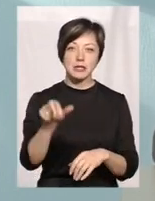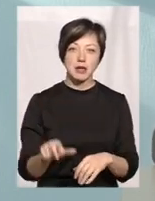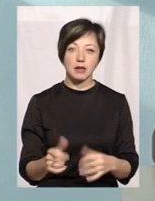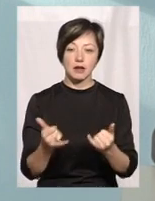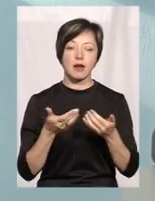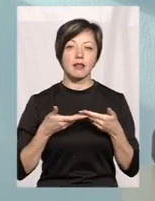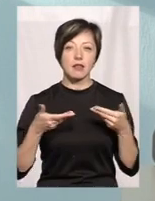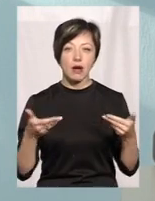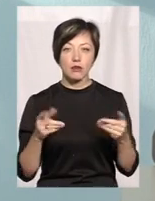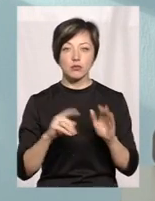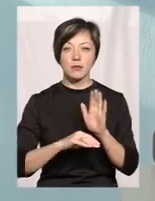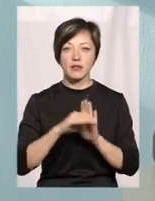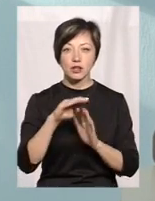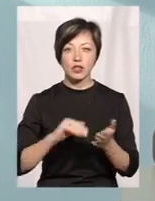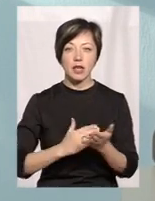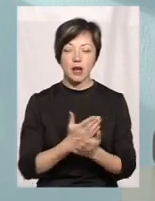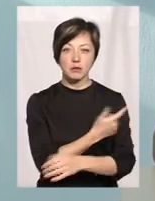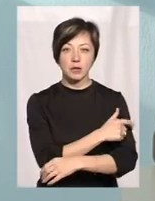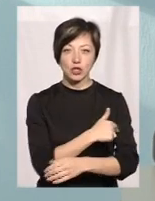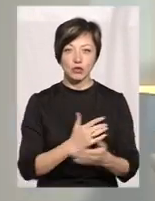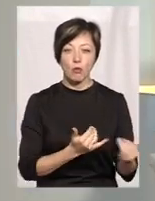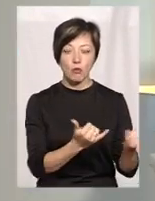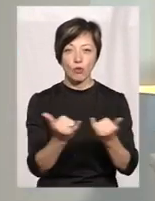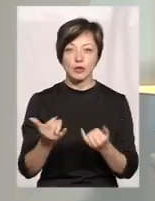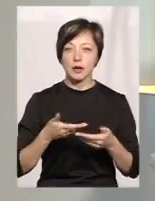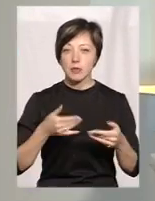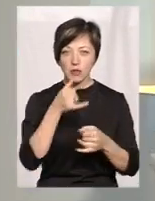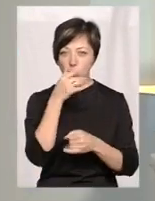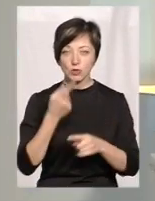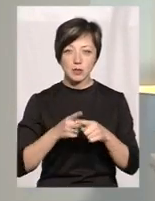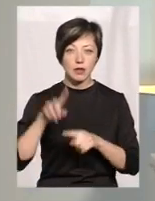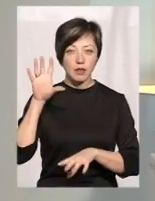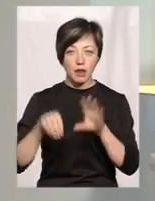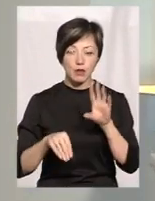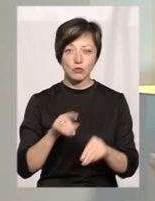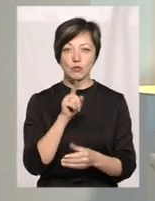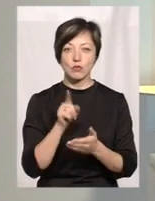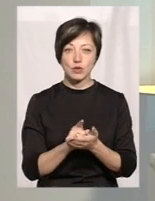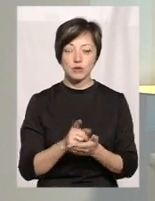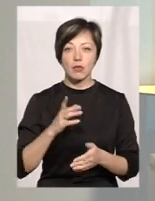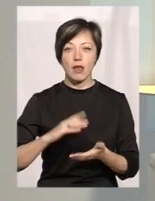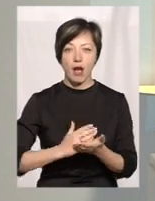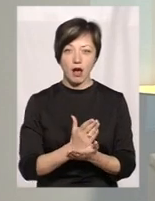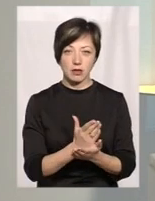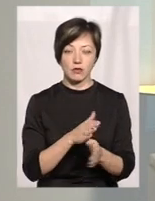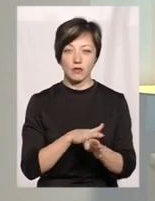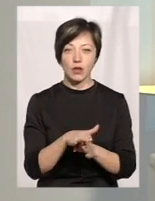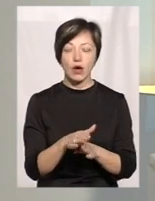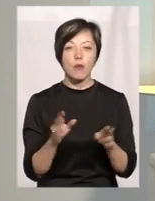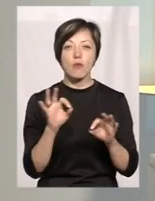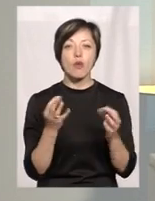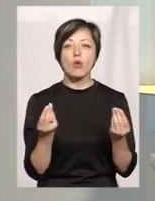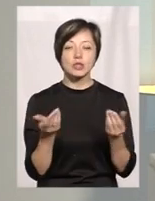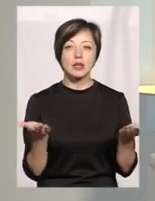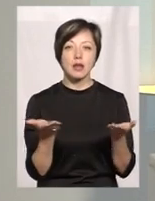нас, для того, щоб підвищити якось медичних послуг. І ми не можемо цим нехтувати, мусимо якісно зробити все це. Почні, будь ласка, про які кошти